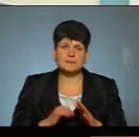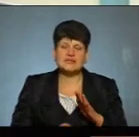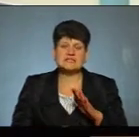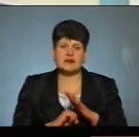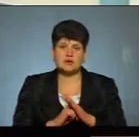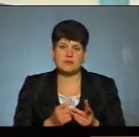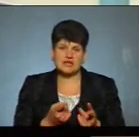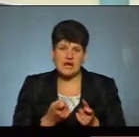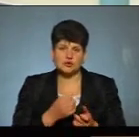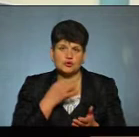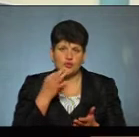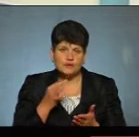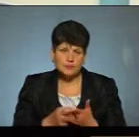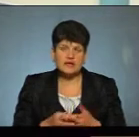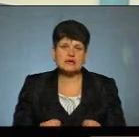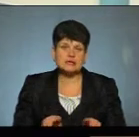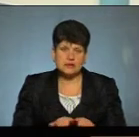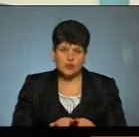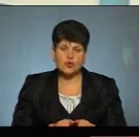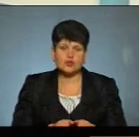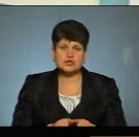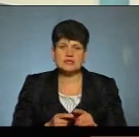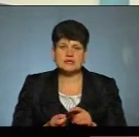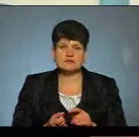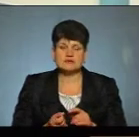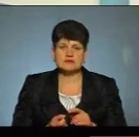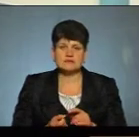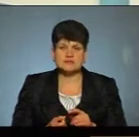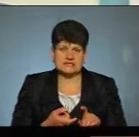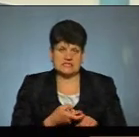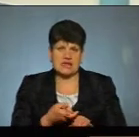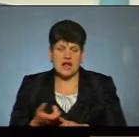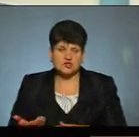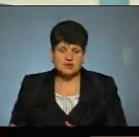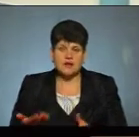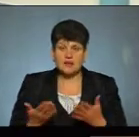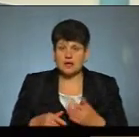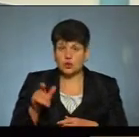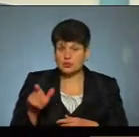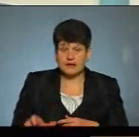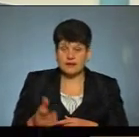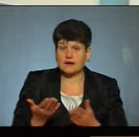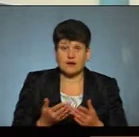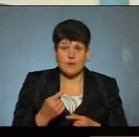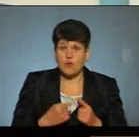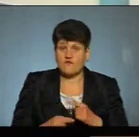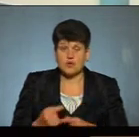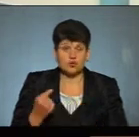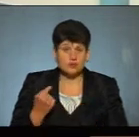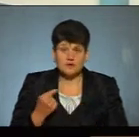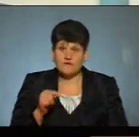притягнення до відповідальності, також джерела зараження. Але людина, яка повернулася, вона,